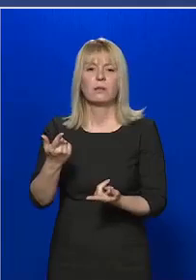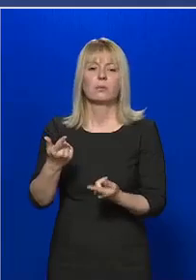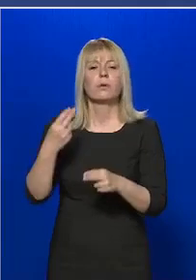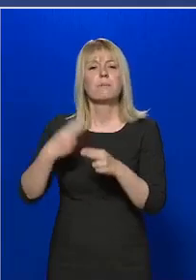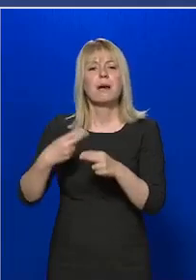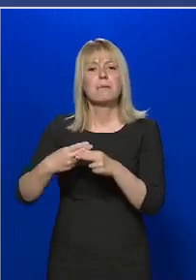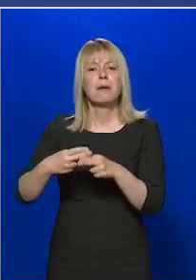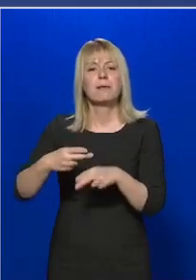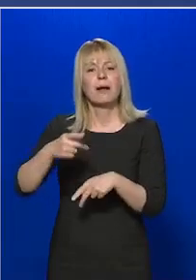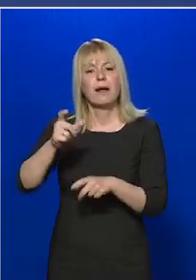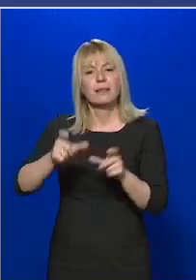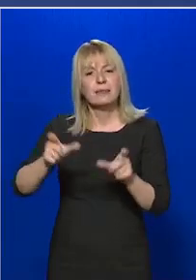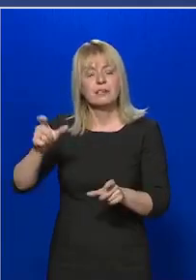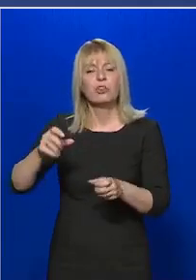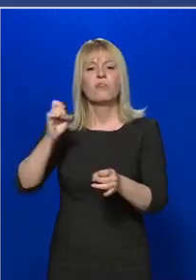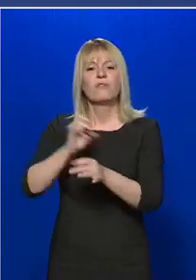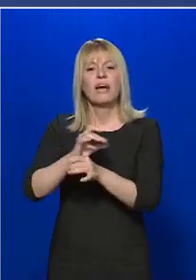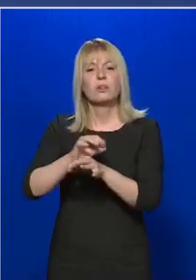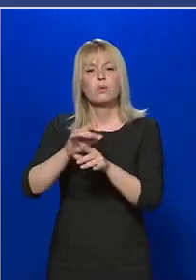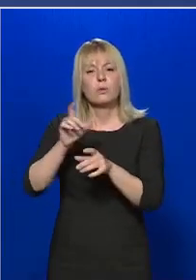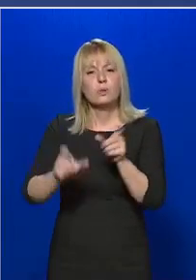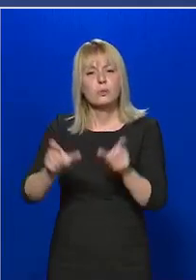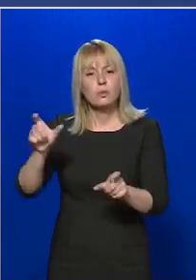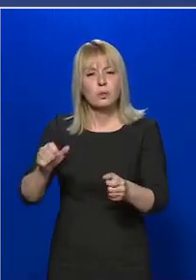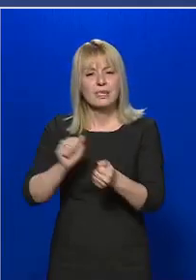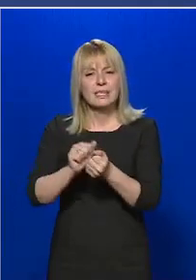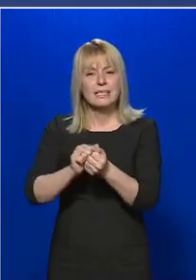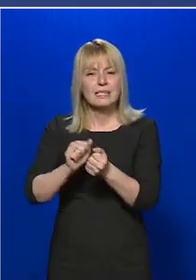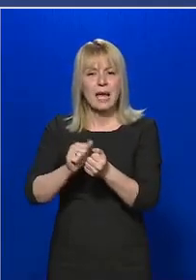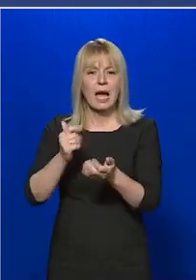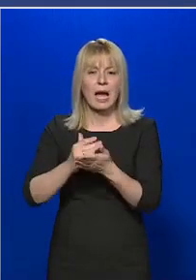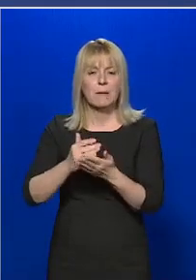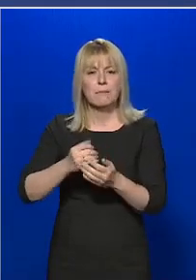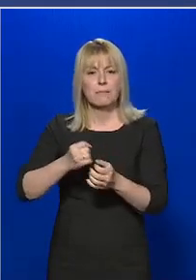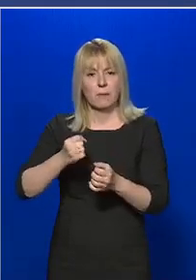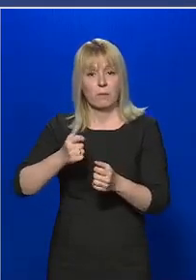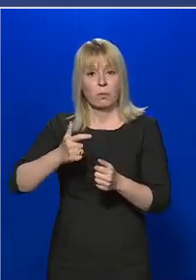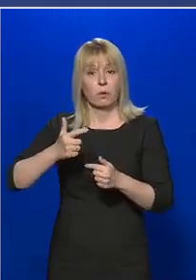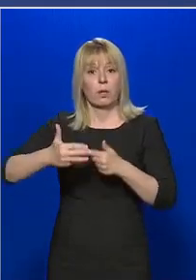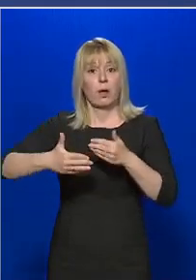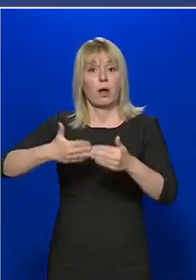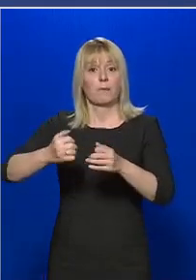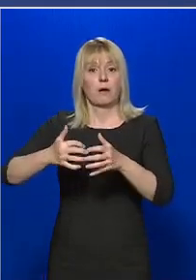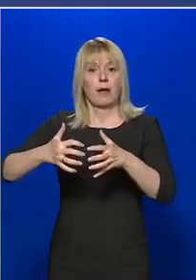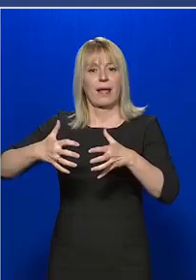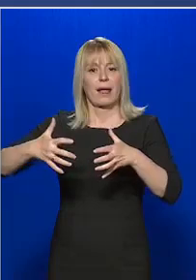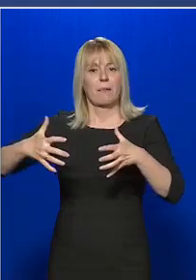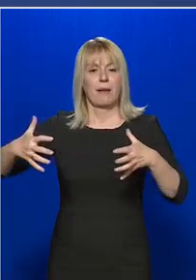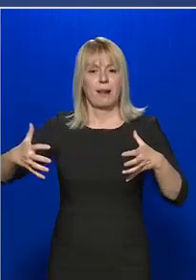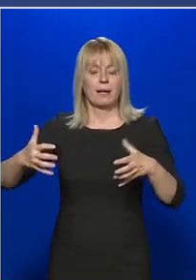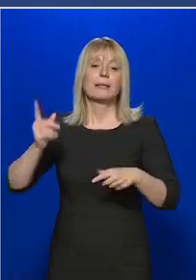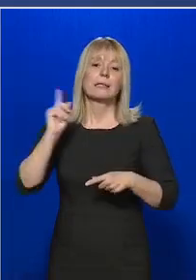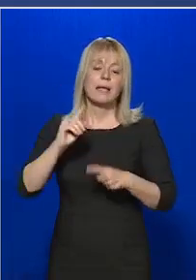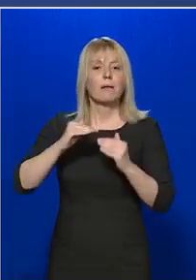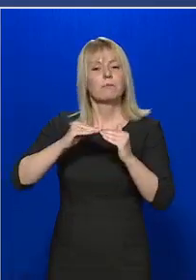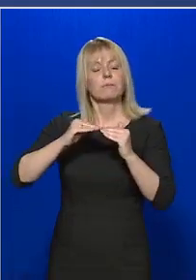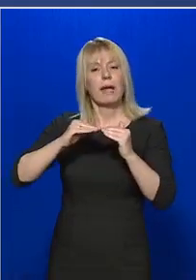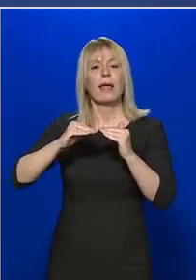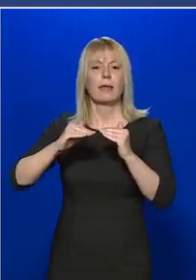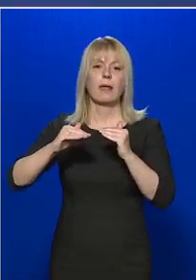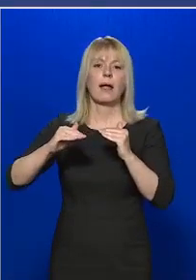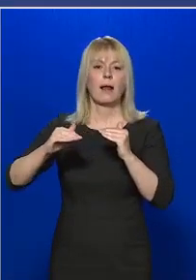megbetegedés, illetve a fertőződések száma napról-napra emelkedik, de egyenletes